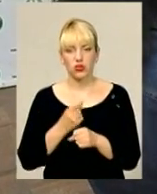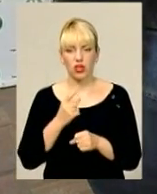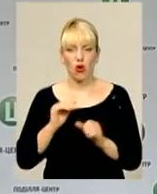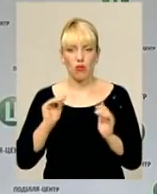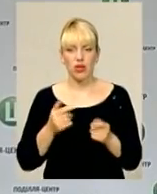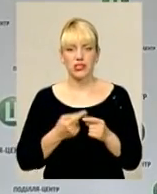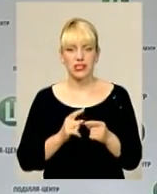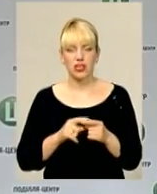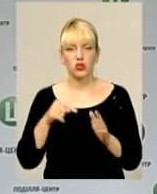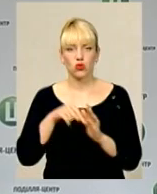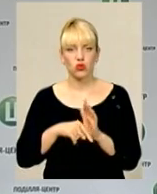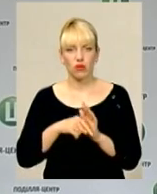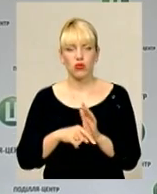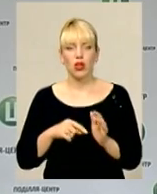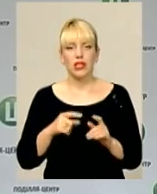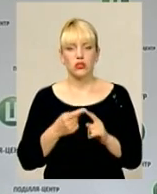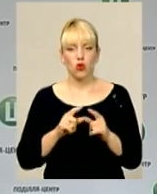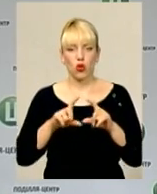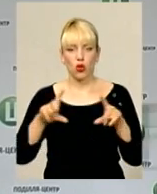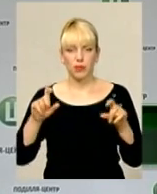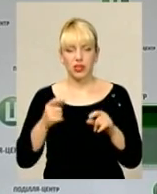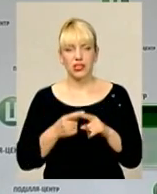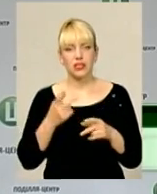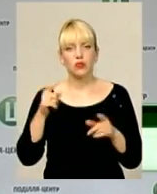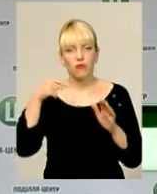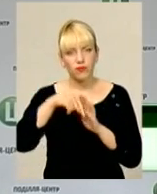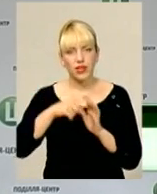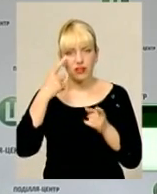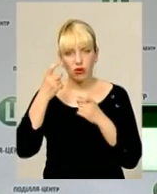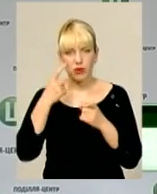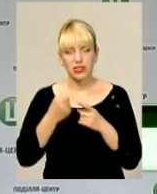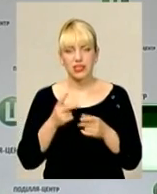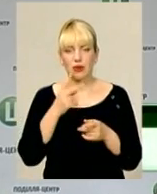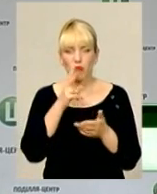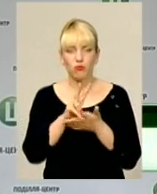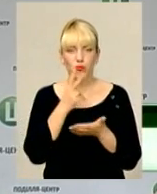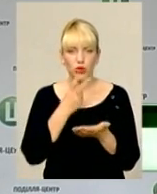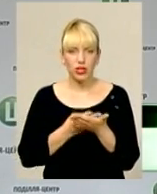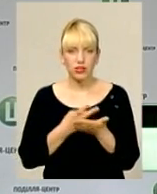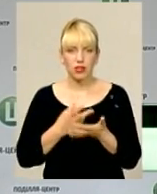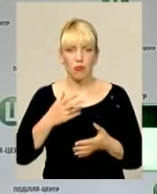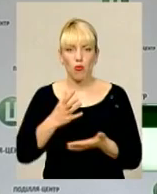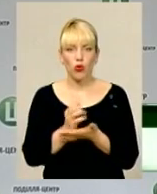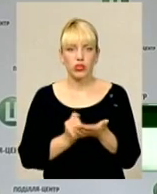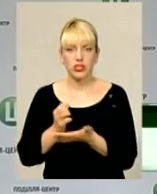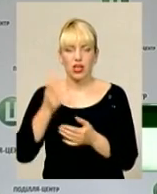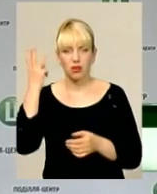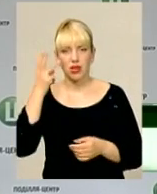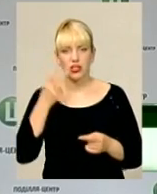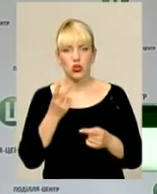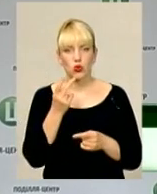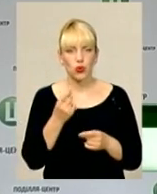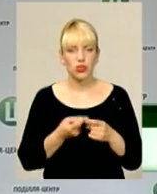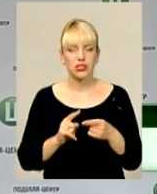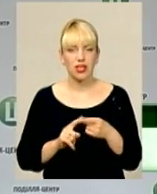логотипу. Критерії – це будуть інформаційність цього логотипу, тобто це буде відображення потенціалу Хмельниччини. Другий критерій – його